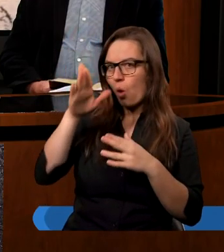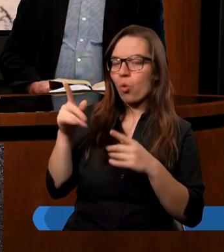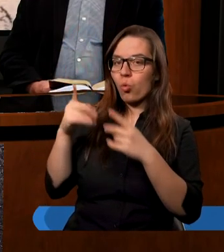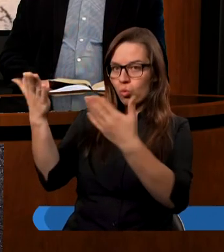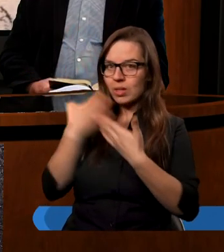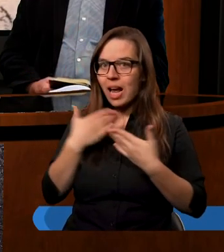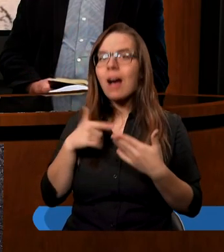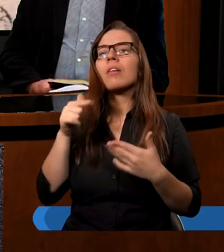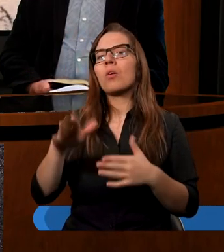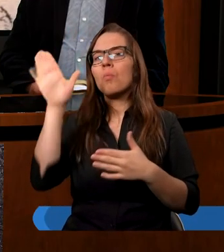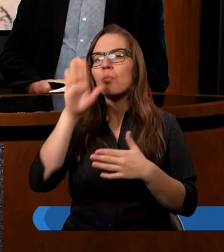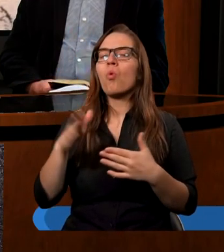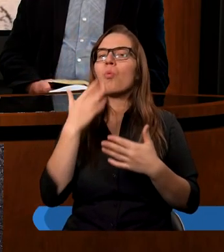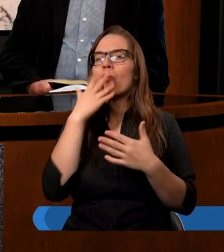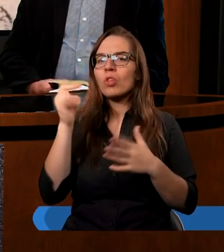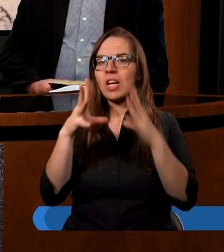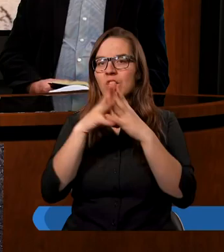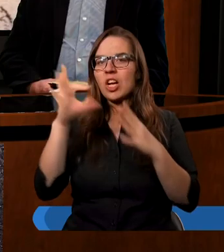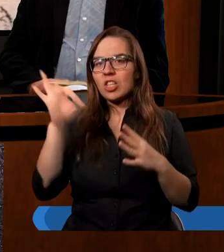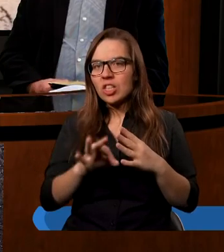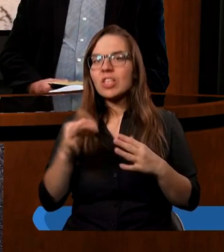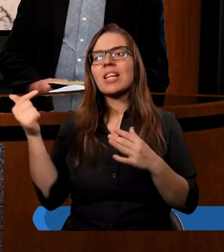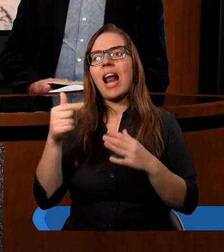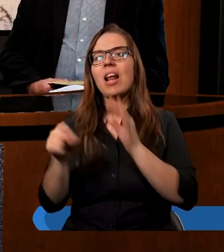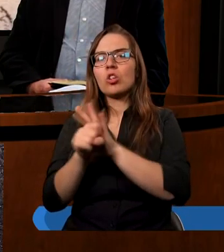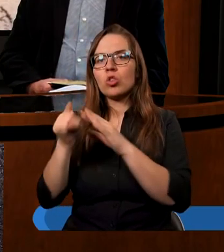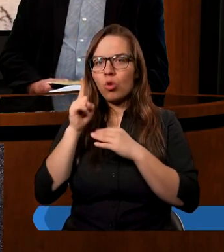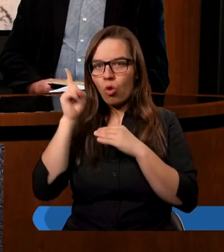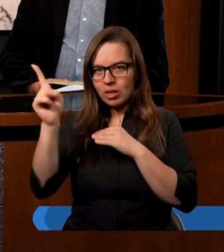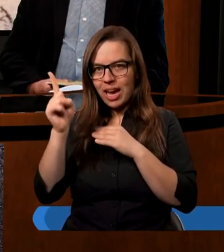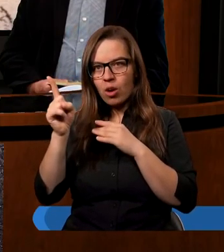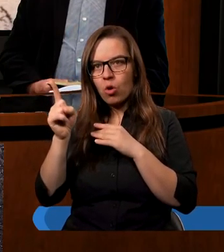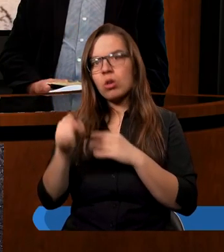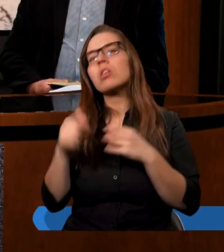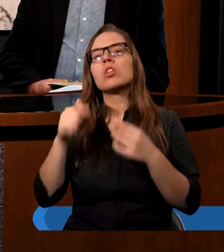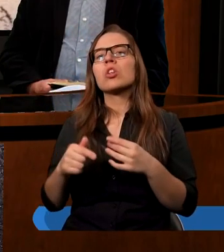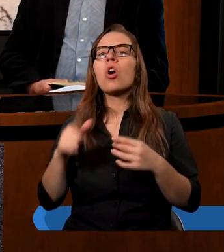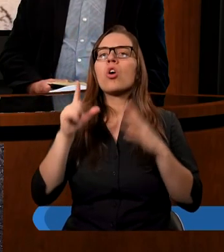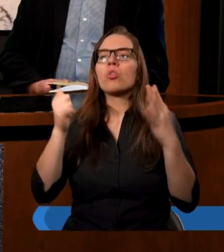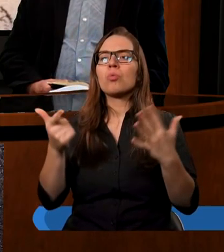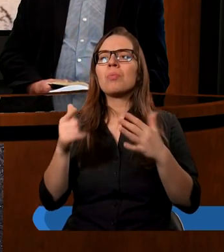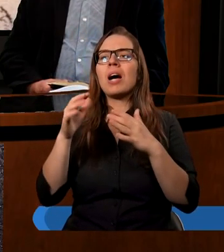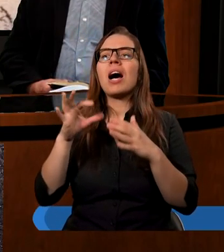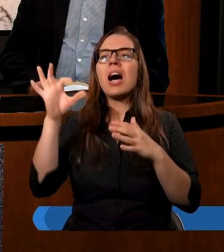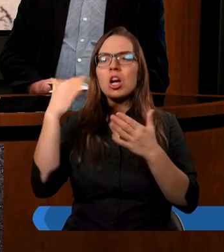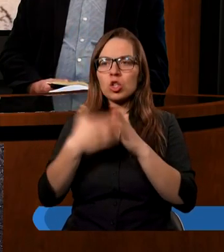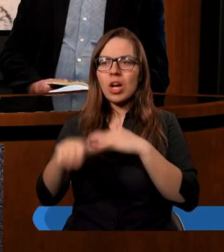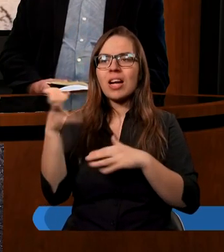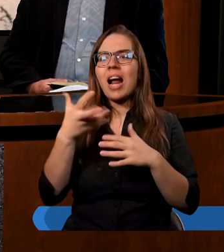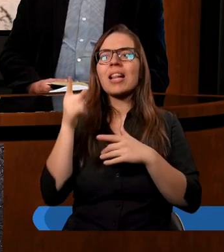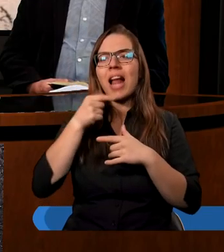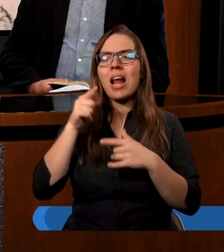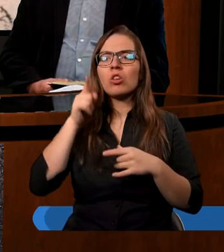a Bóg mówi, że dziesiąta część należy do Niego, siódma część czasu należy do Niego,